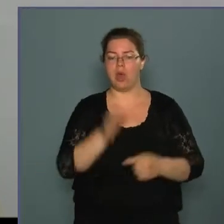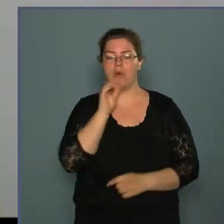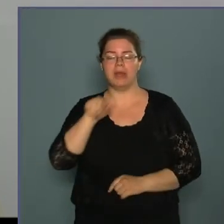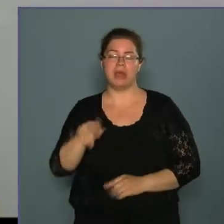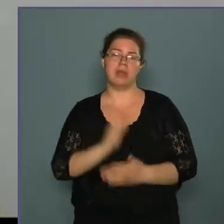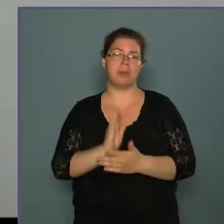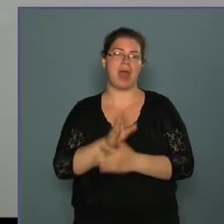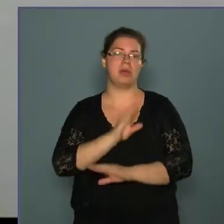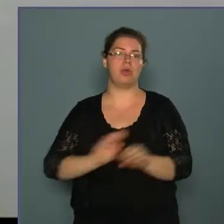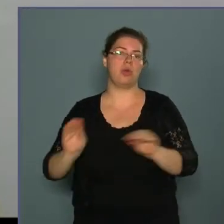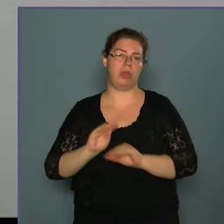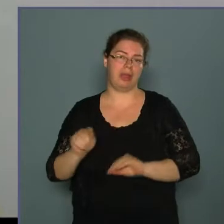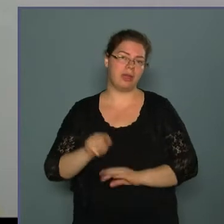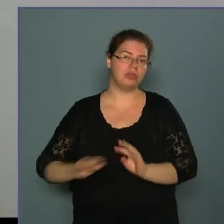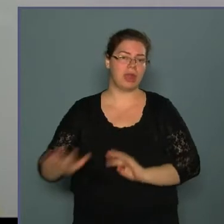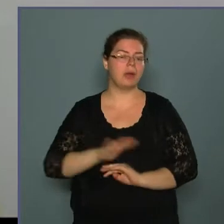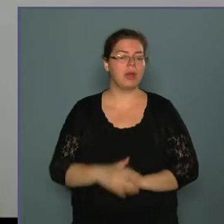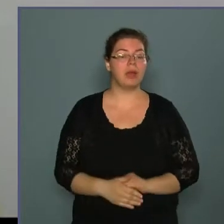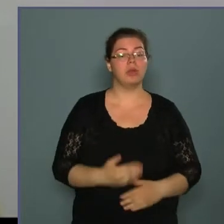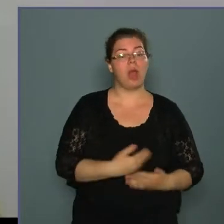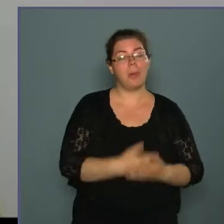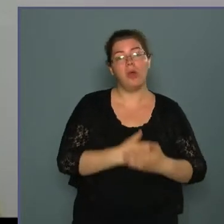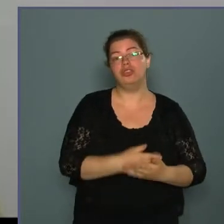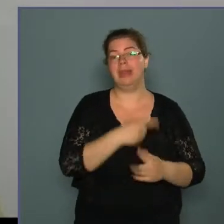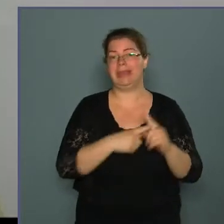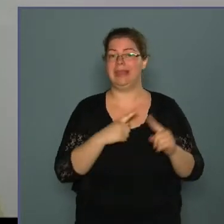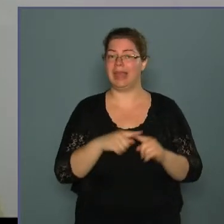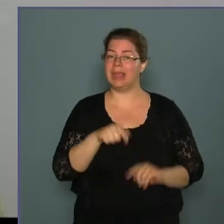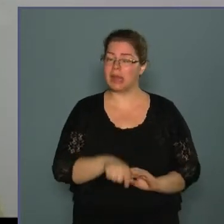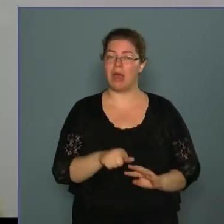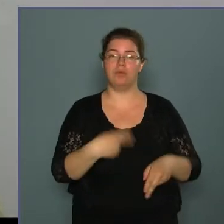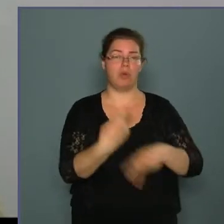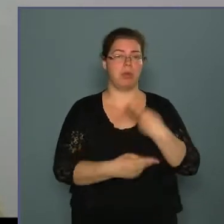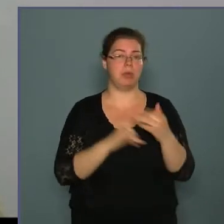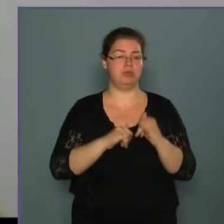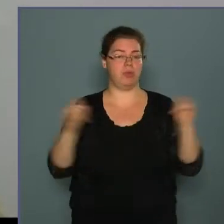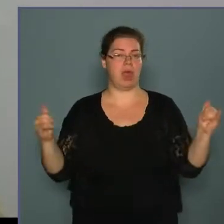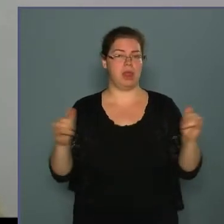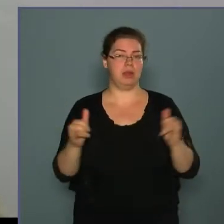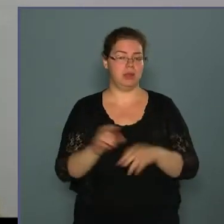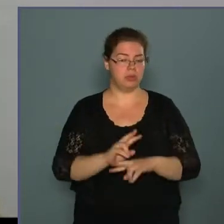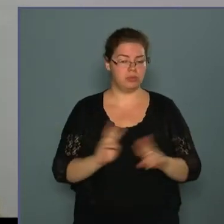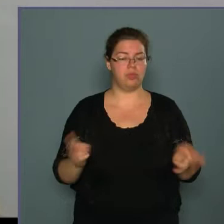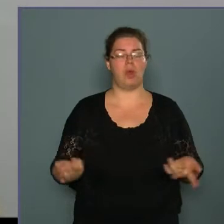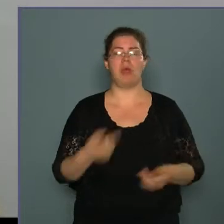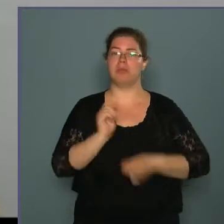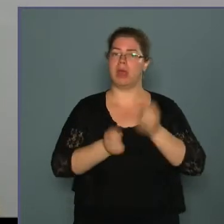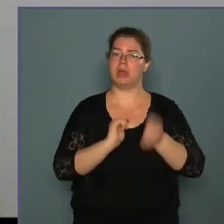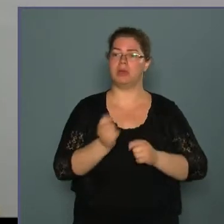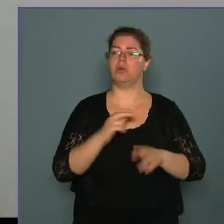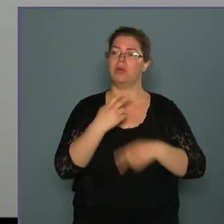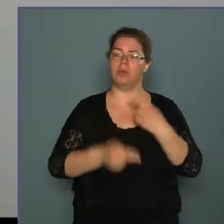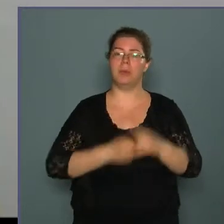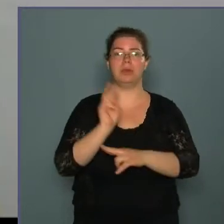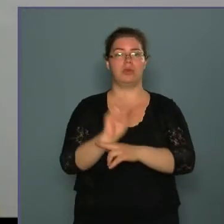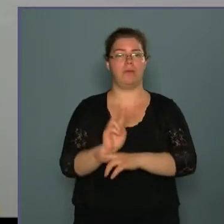az ugye már az oktatási területhez. Úgyhogy a bölcsödei részen folyamatos fejlesztések vagyunk a pályázatokat, folyamatosan